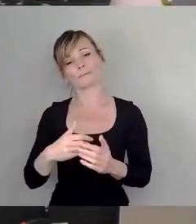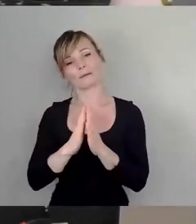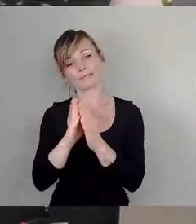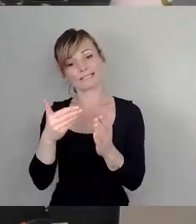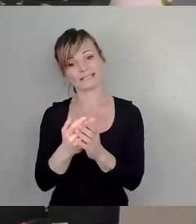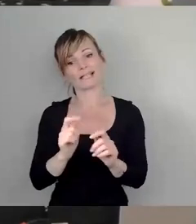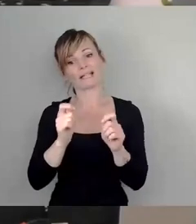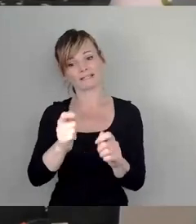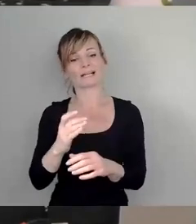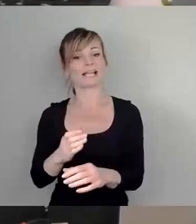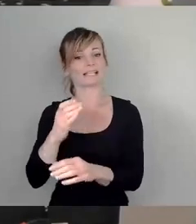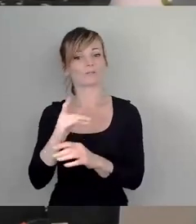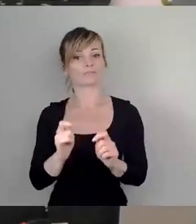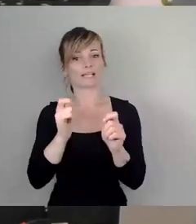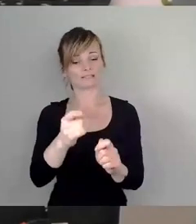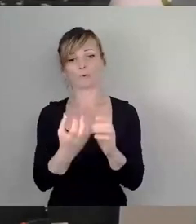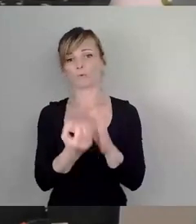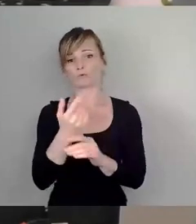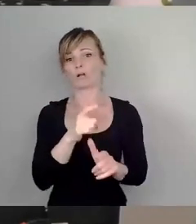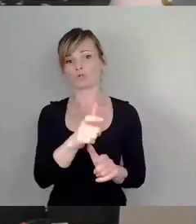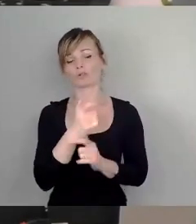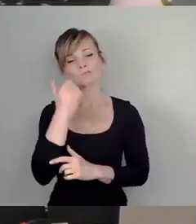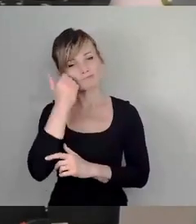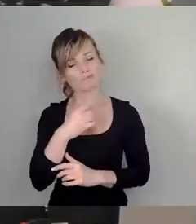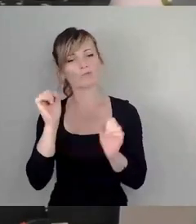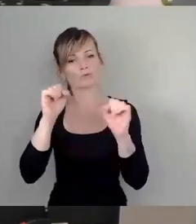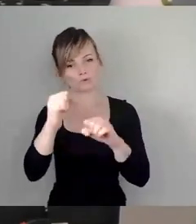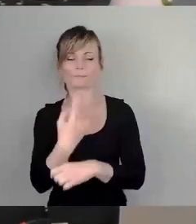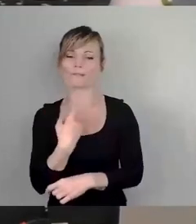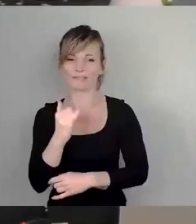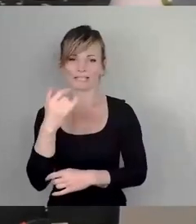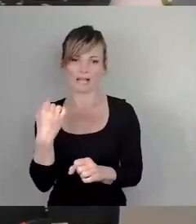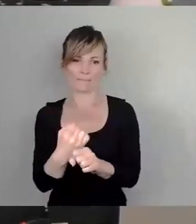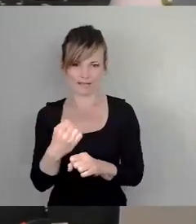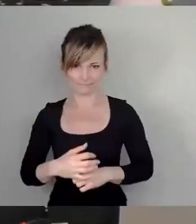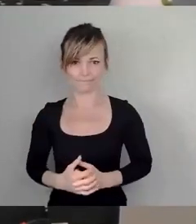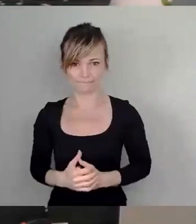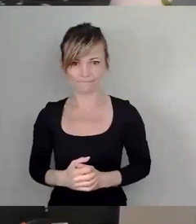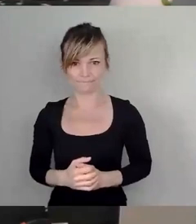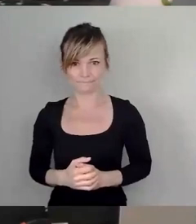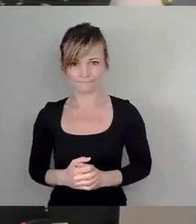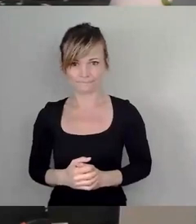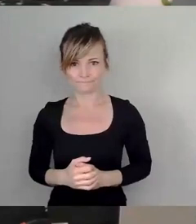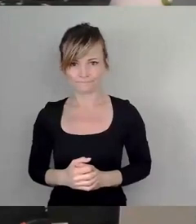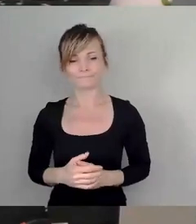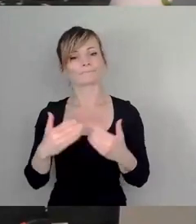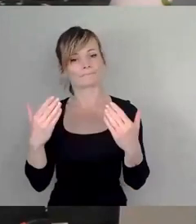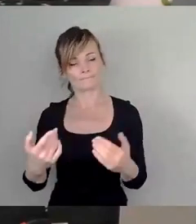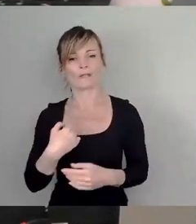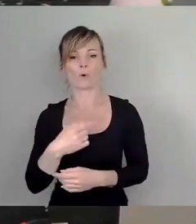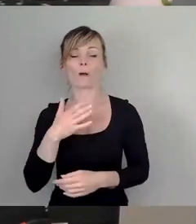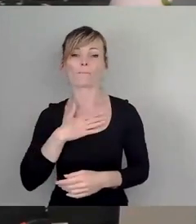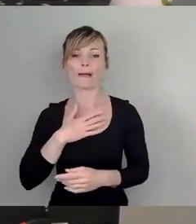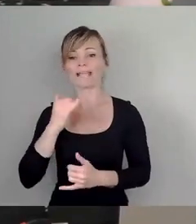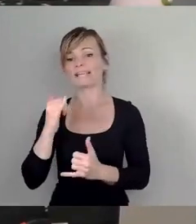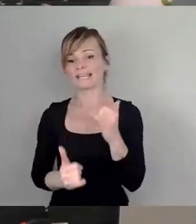Ersetzungsantrag des Kulturausschusses zuzustimmen. Wir werden das auf jeden Fall tun. Und da das auch meine letzte Rede vor